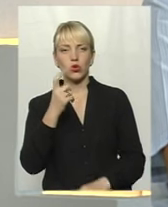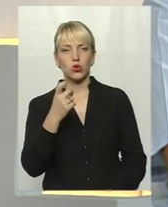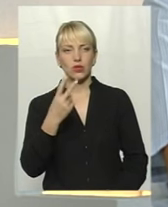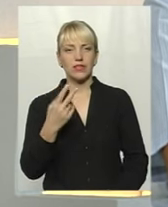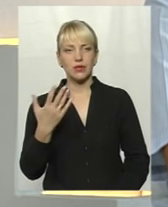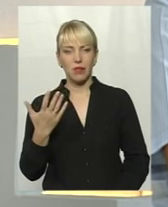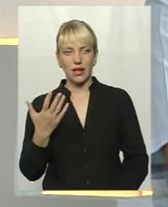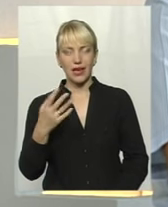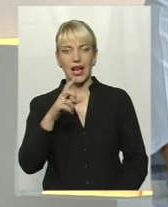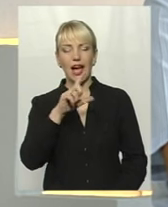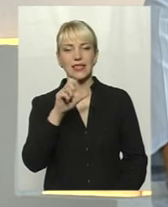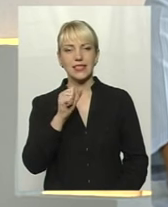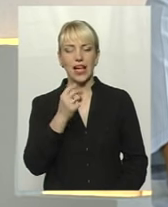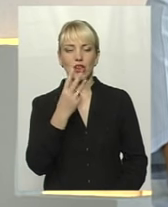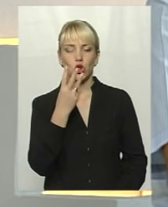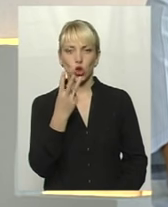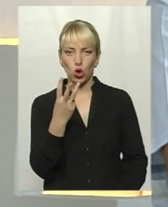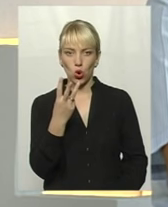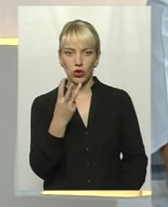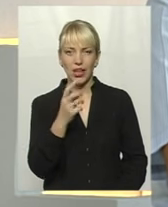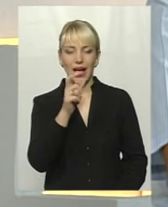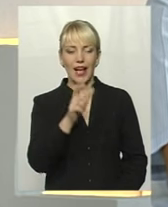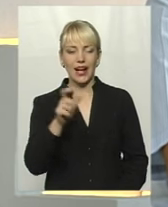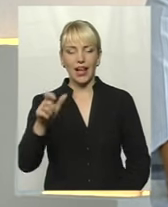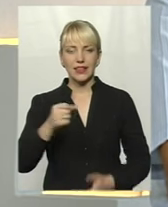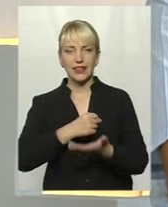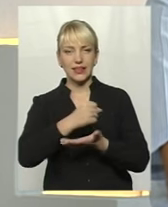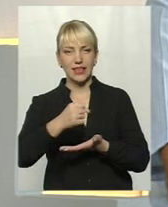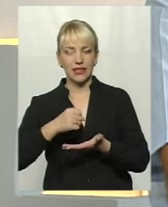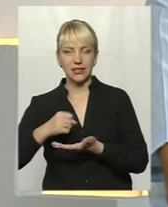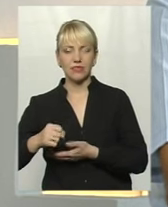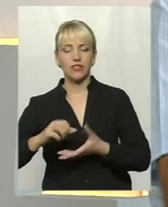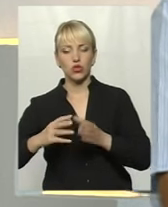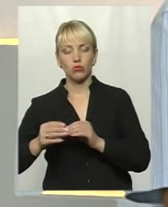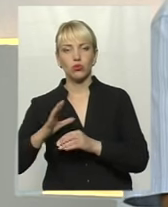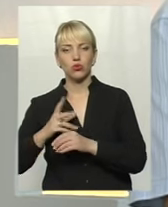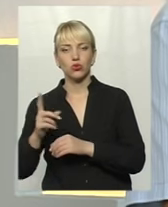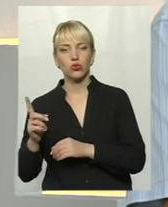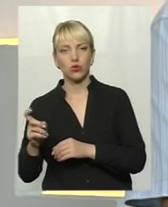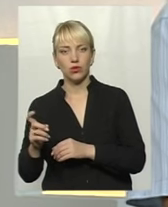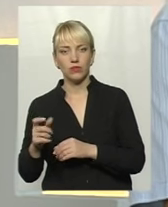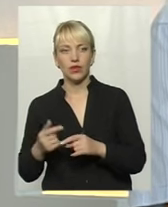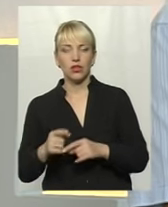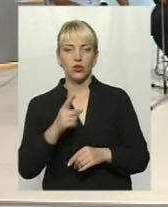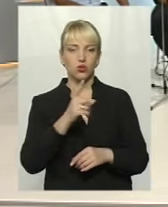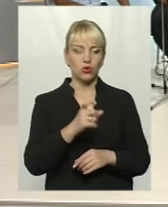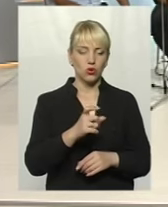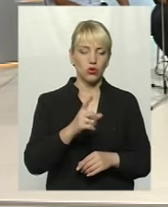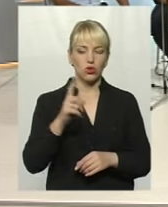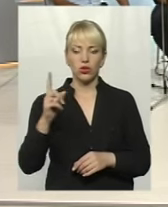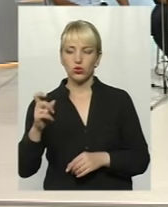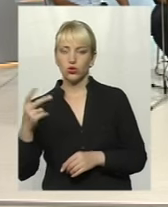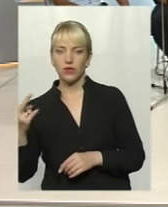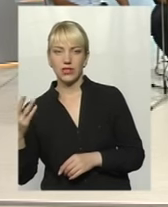за трьох кандидатів в цілому 100 чоловік набрало голосів. Получається 100 і 125. Два виборці, просто два